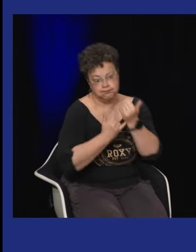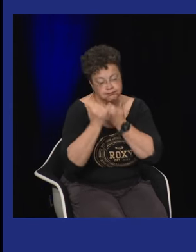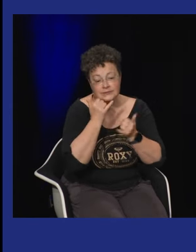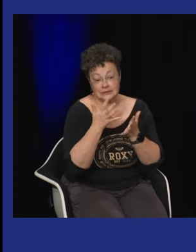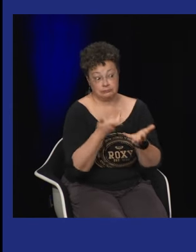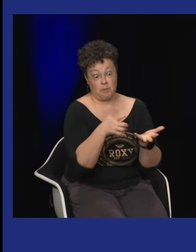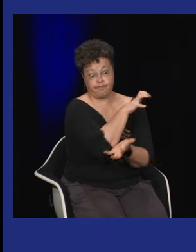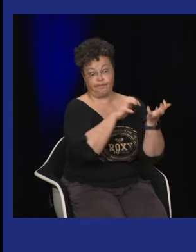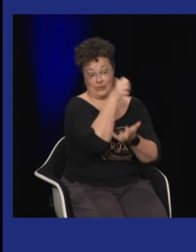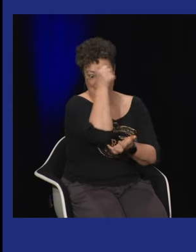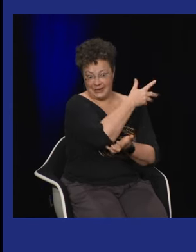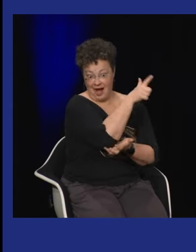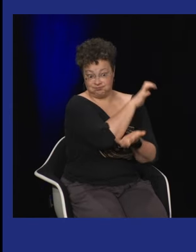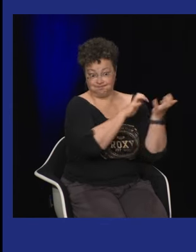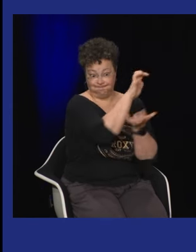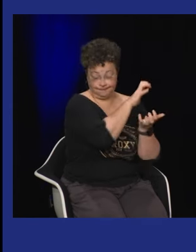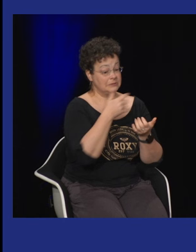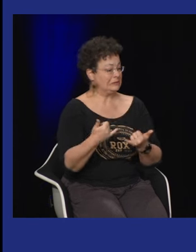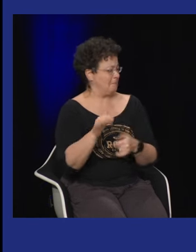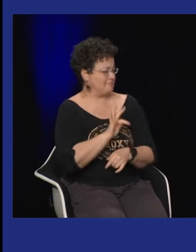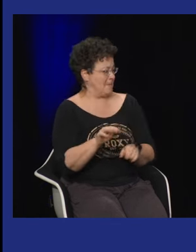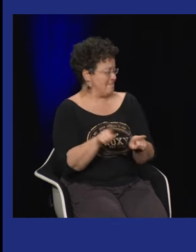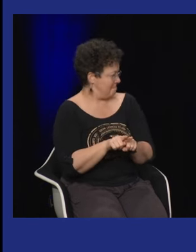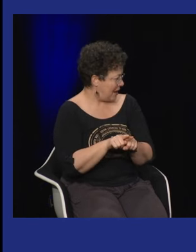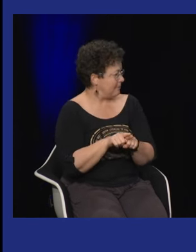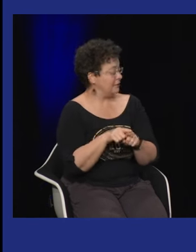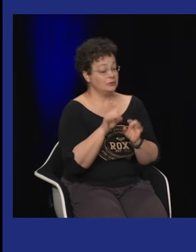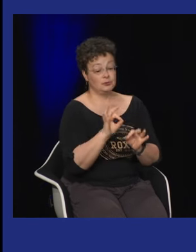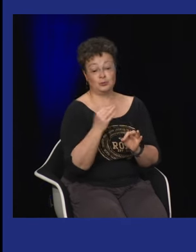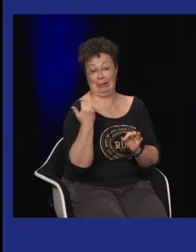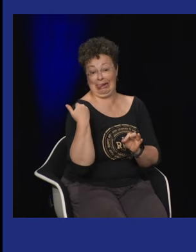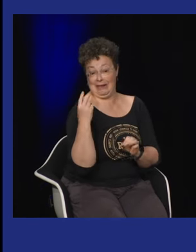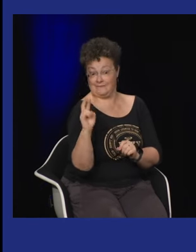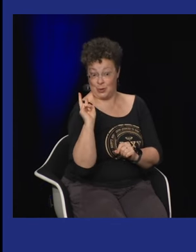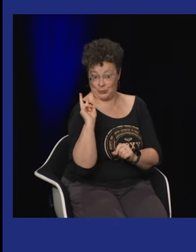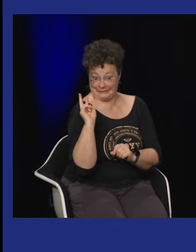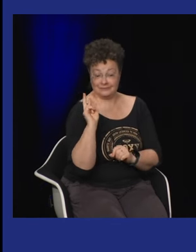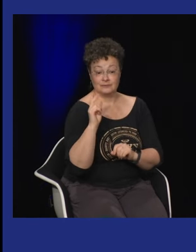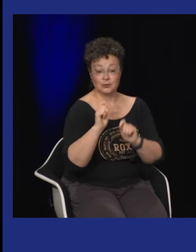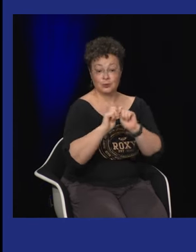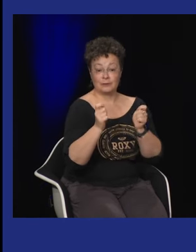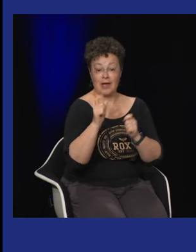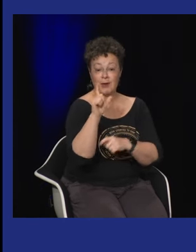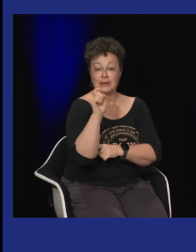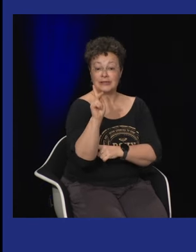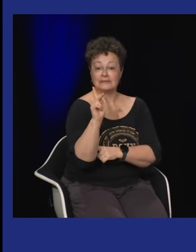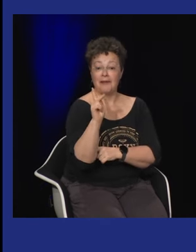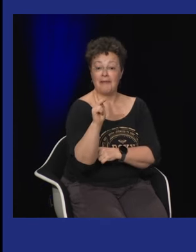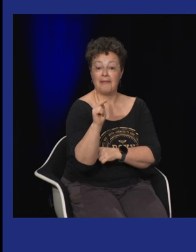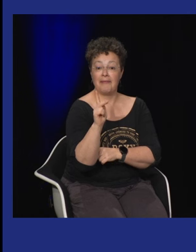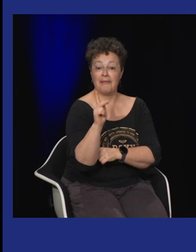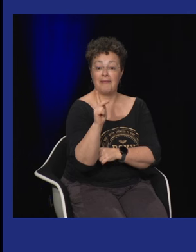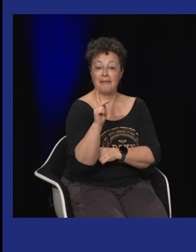langue des signes en signant avec beaucoup d'erreurs c'est une grande crise en ce moment aux Etats-Unis sur des vidéos TikTok et